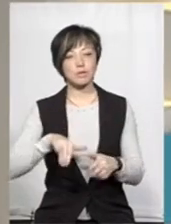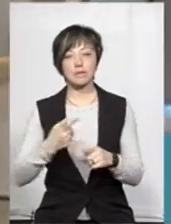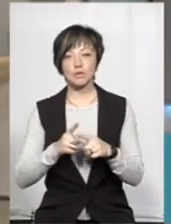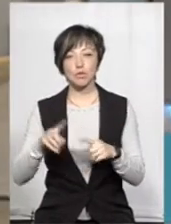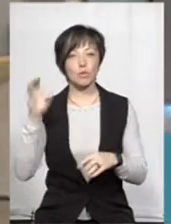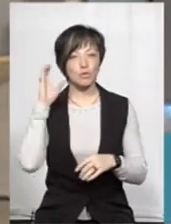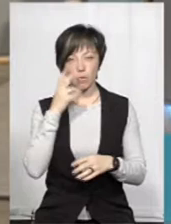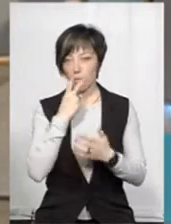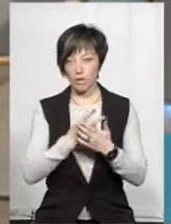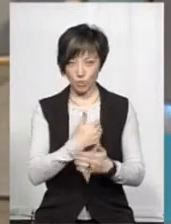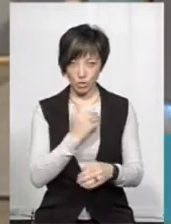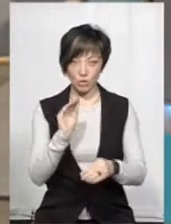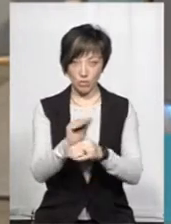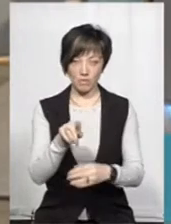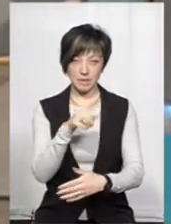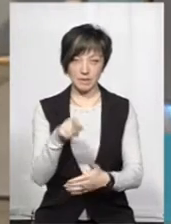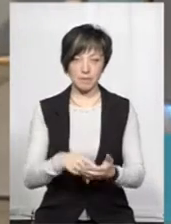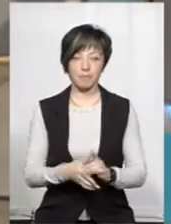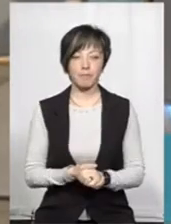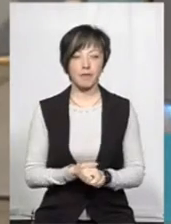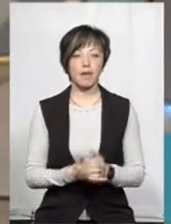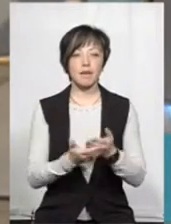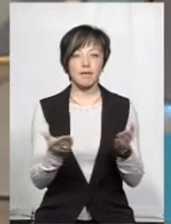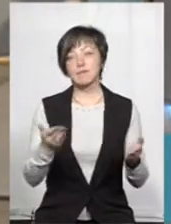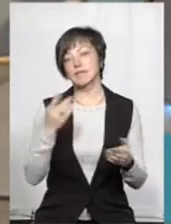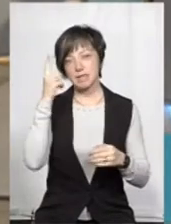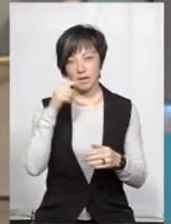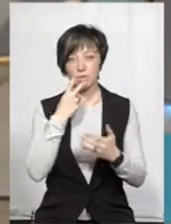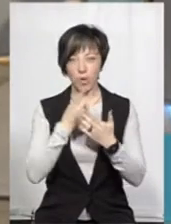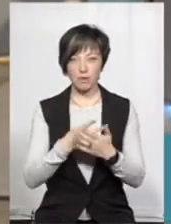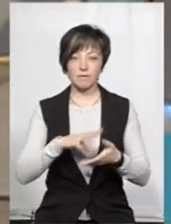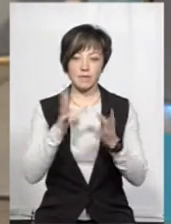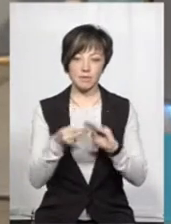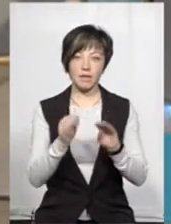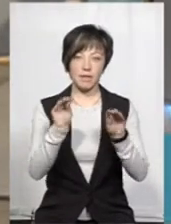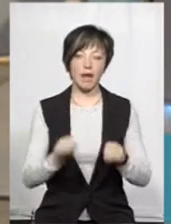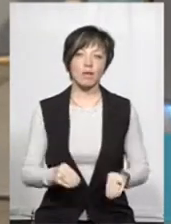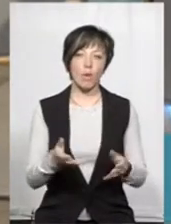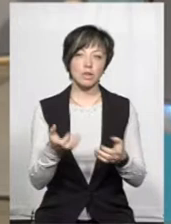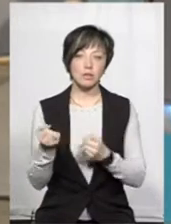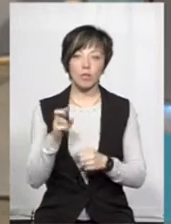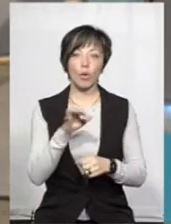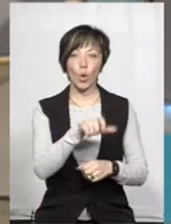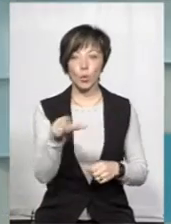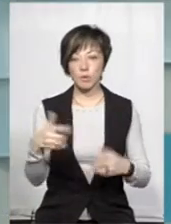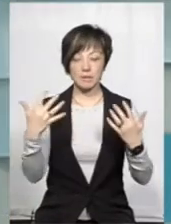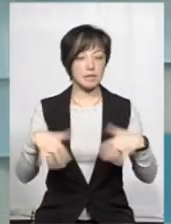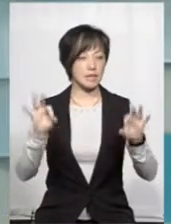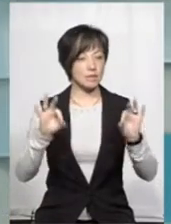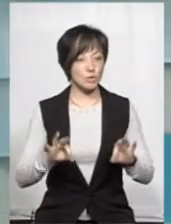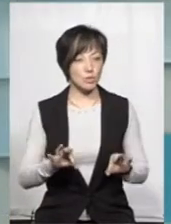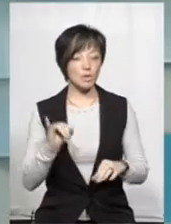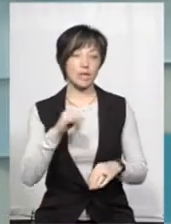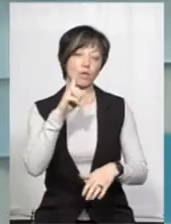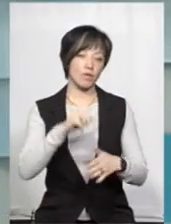почутого побачення хочеться доповнити? Ви знаєте, воно відображає, в принципі, і ті дані, які ми отримали, тому що люди 50 на 50